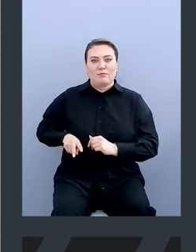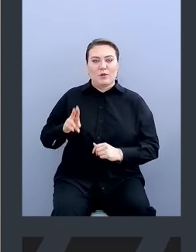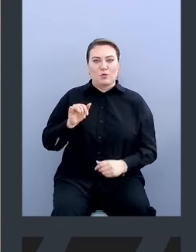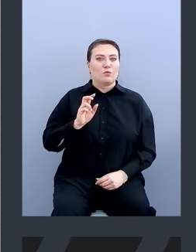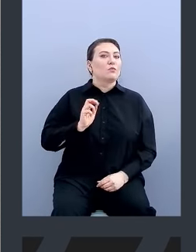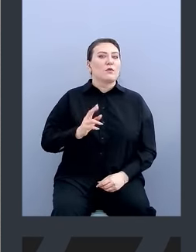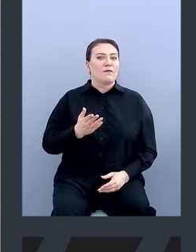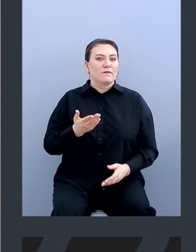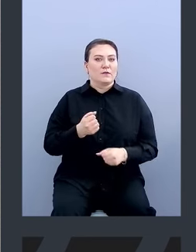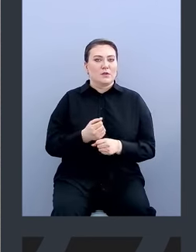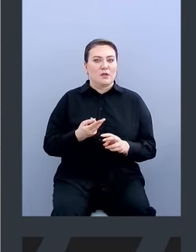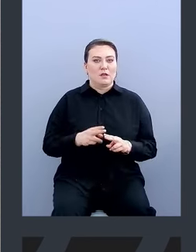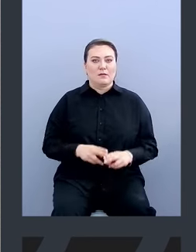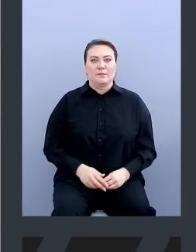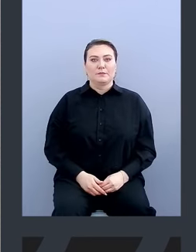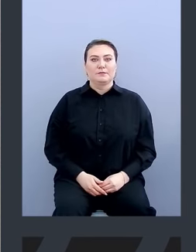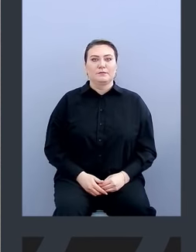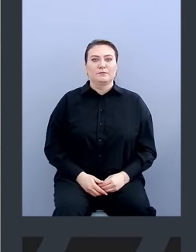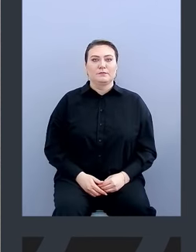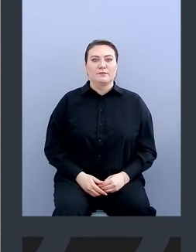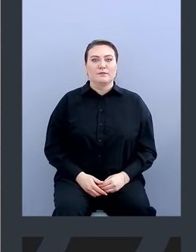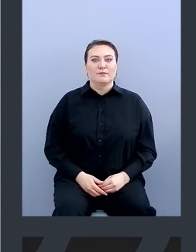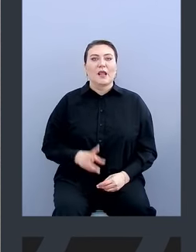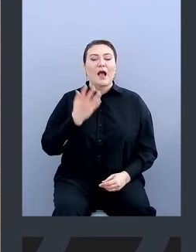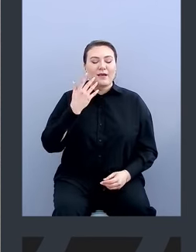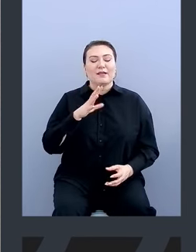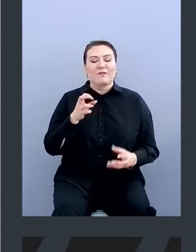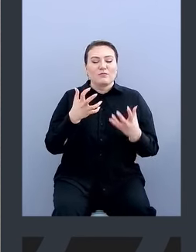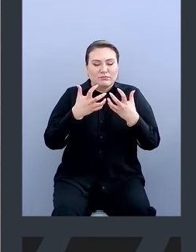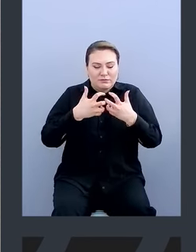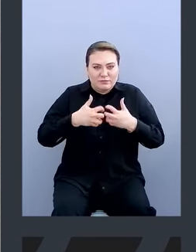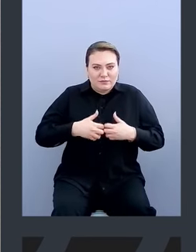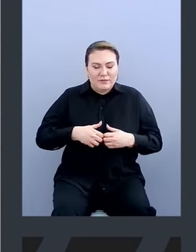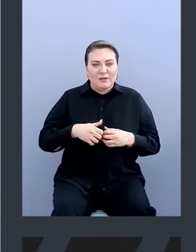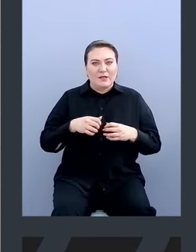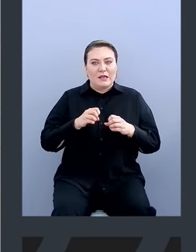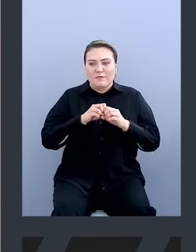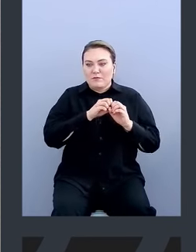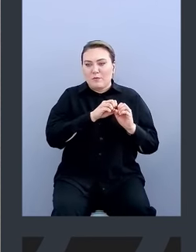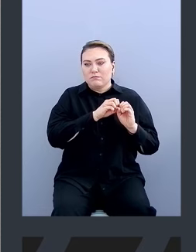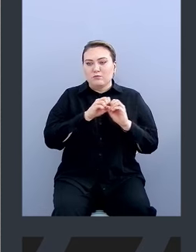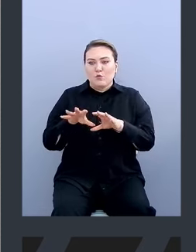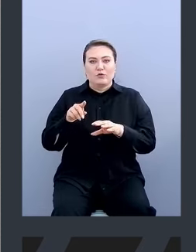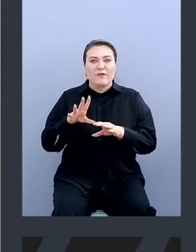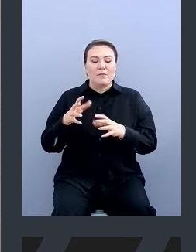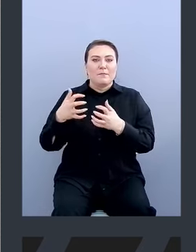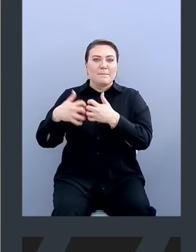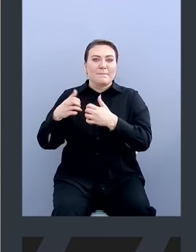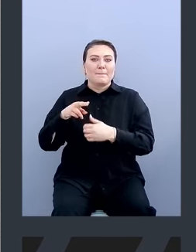Ну, как ты сказал, как там все пересчитается, она как бы пушит в Proxia, и, соответственно,